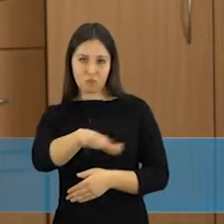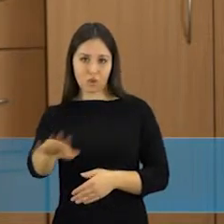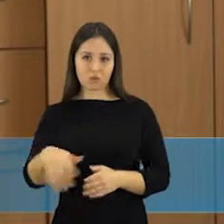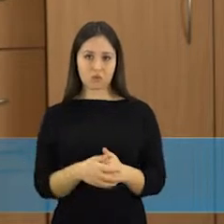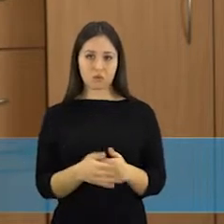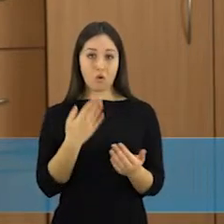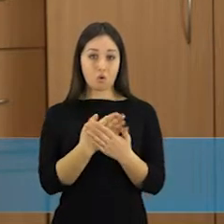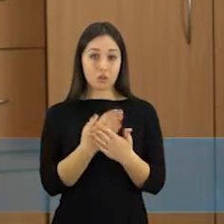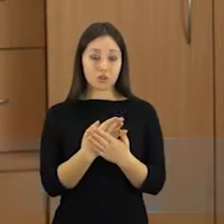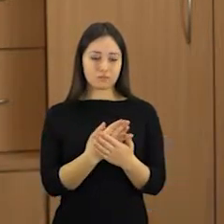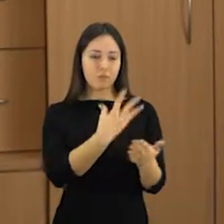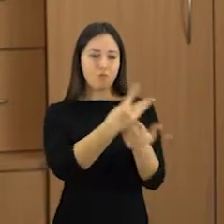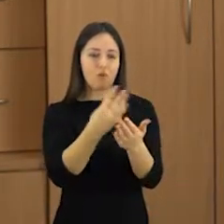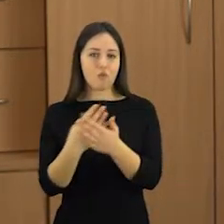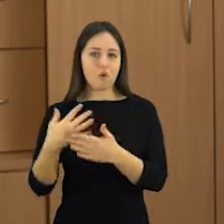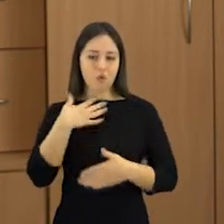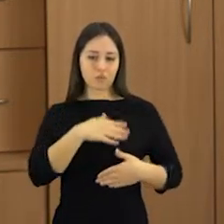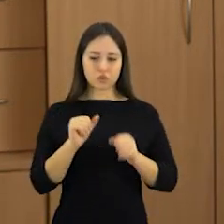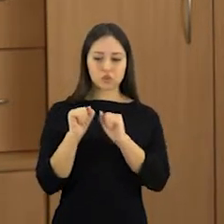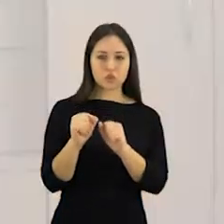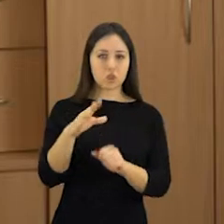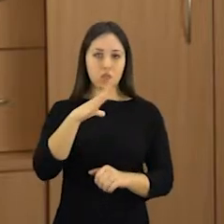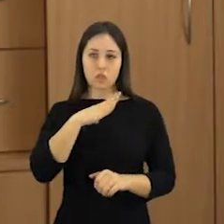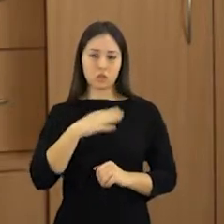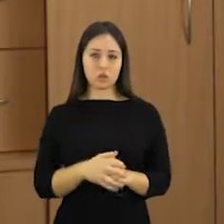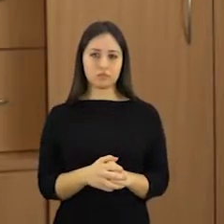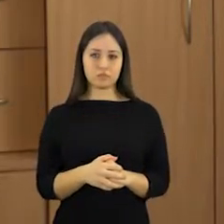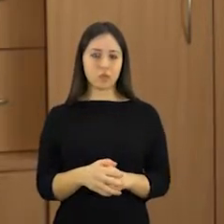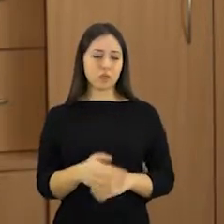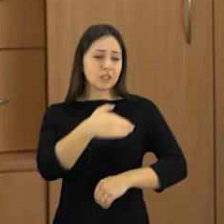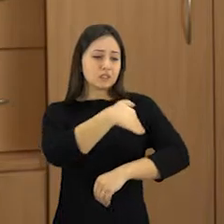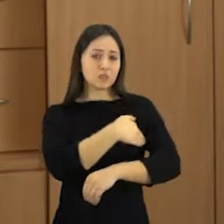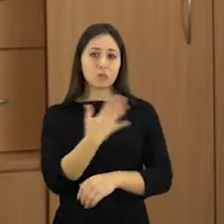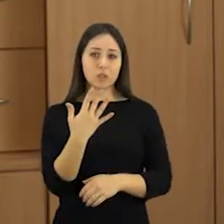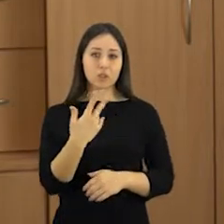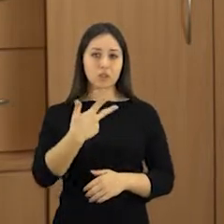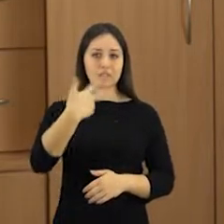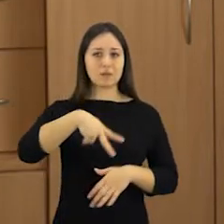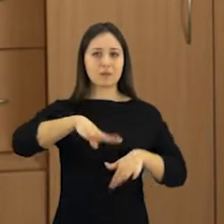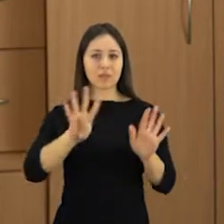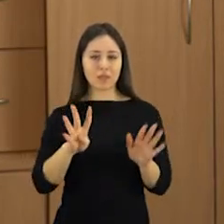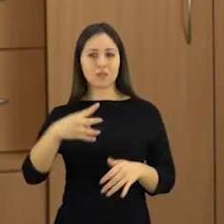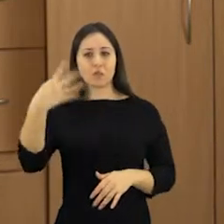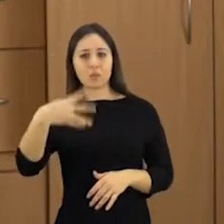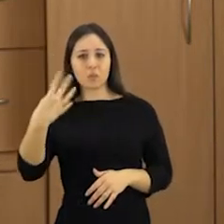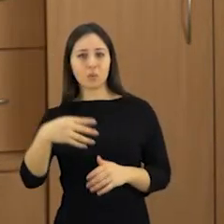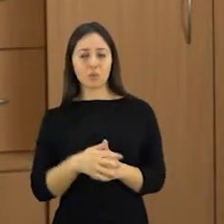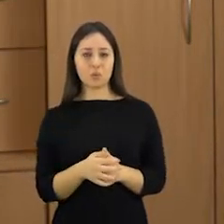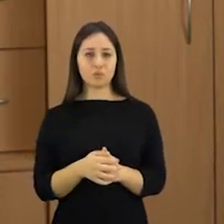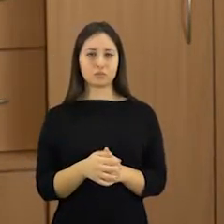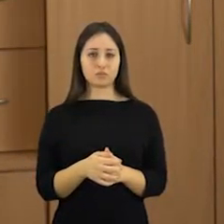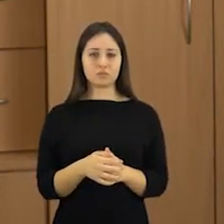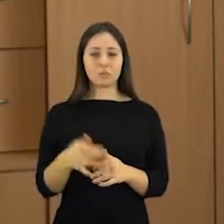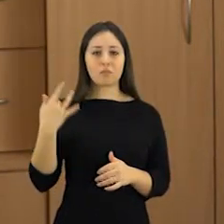net pažįsta meningokoko ir duoda generalizuotas formas. Vaikas karšiuoja iki 39-40, jis būna bliškus,